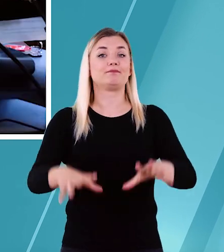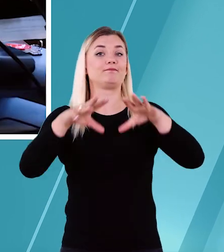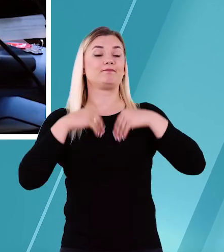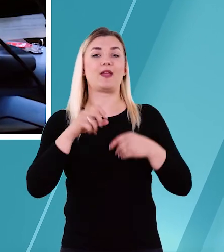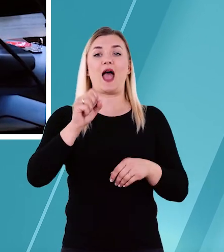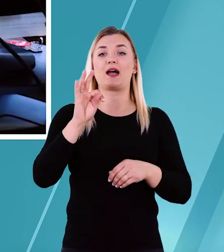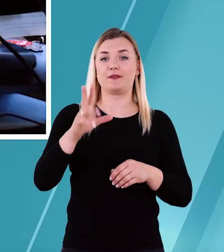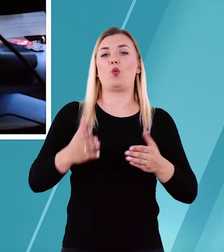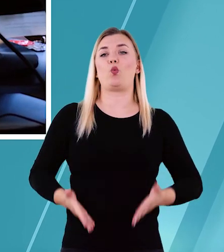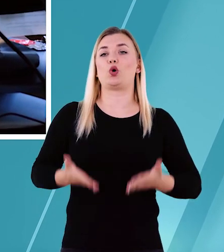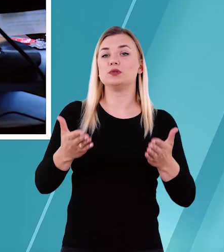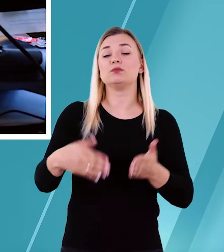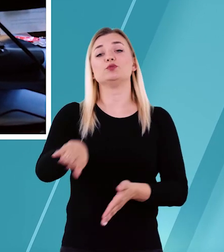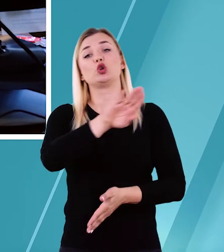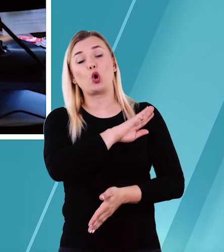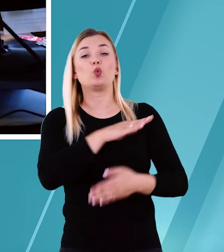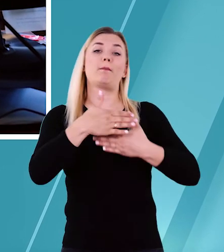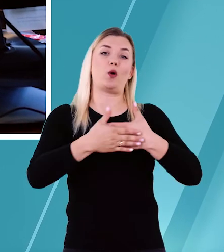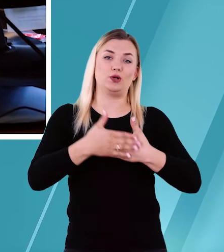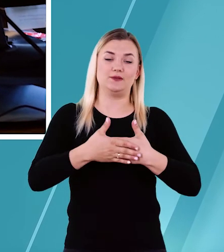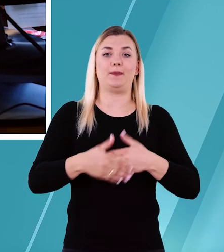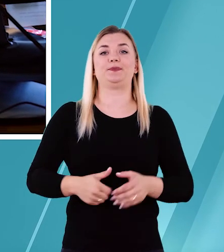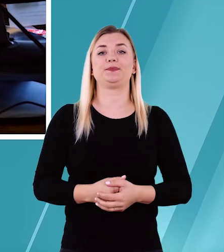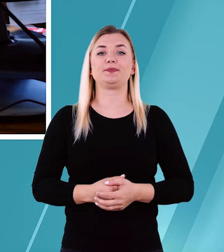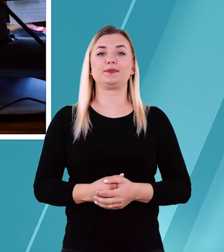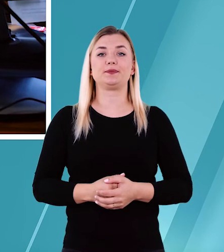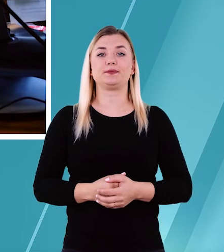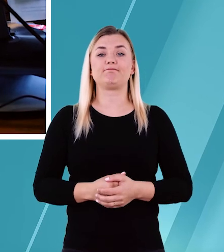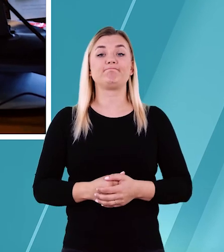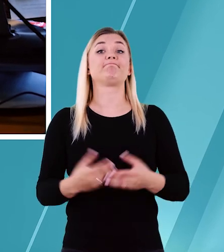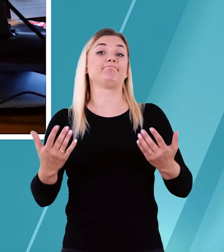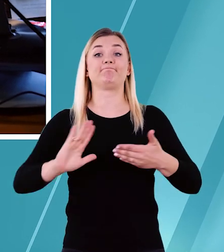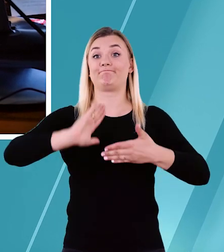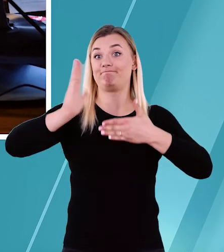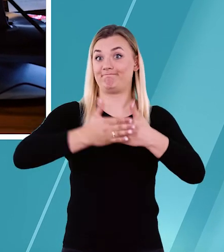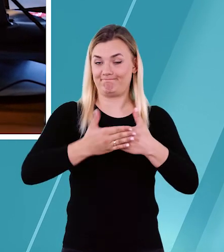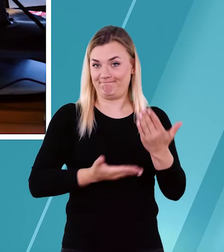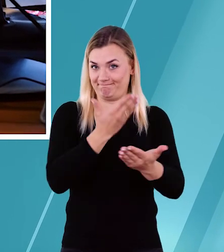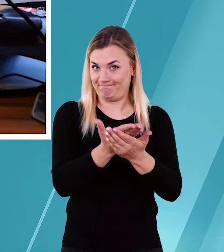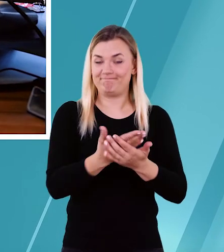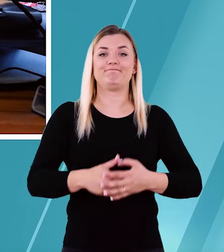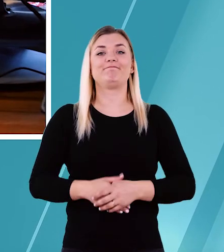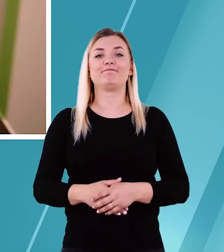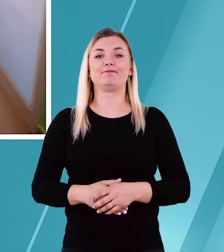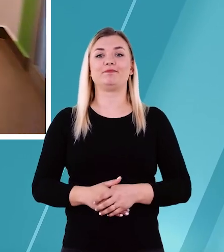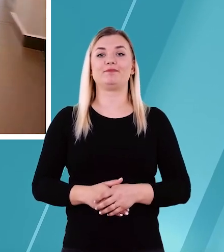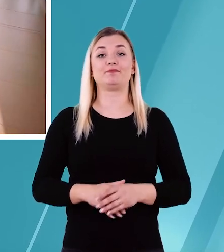otrzymać akt urodzenia zgonu małżeństwa, zawrzeć związek małżeński,